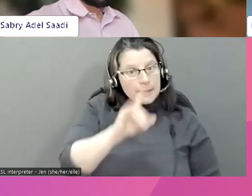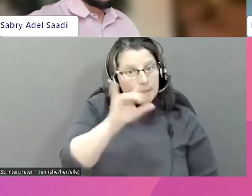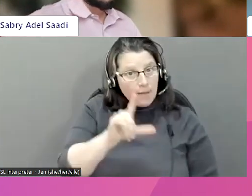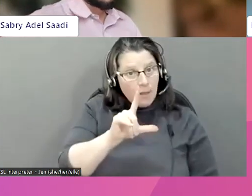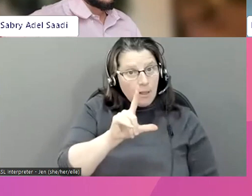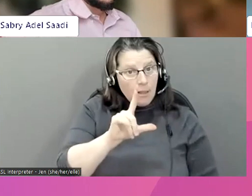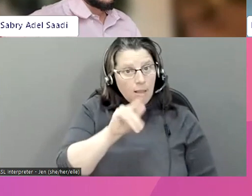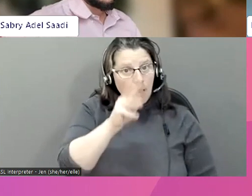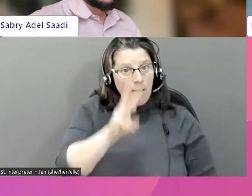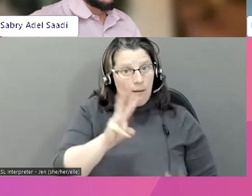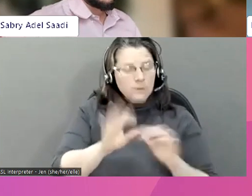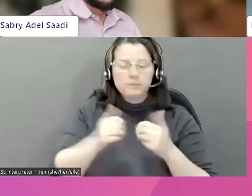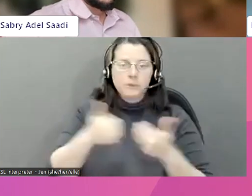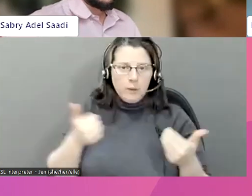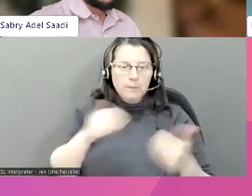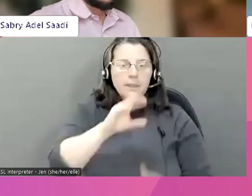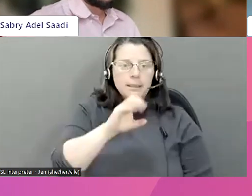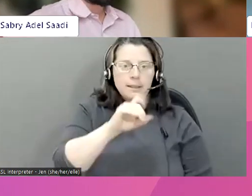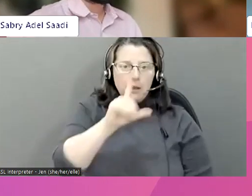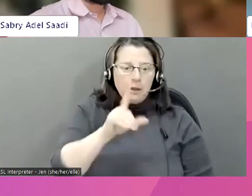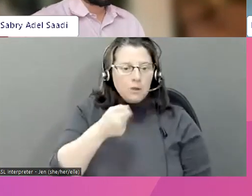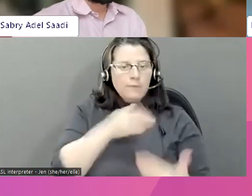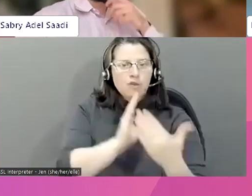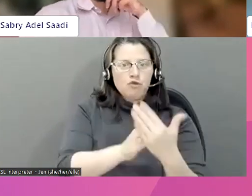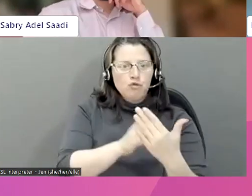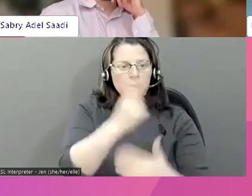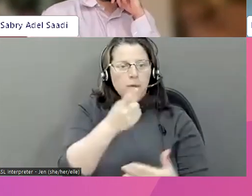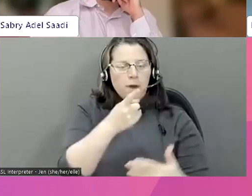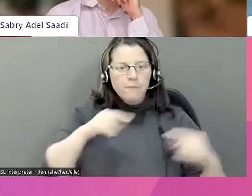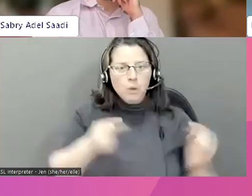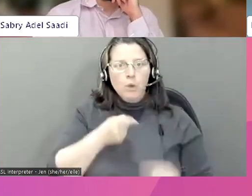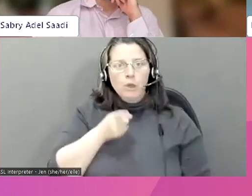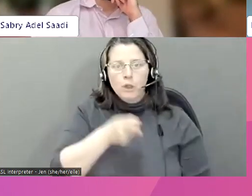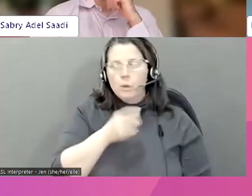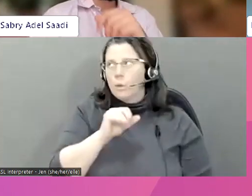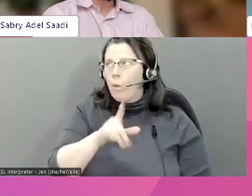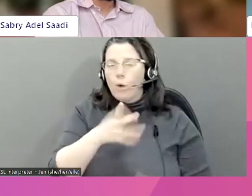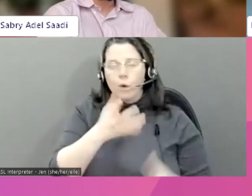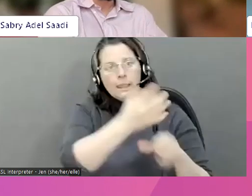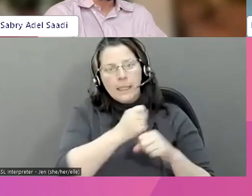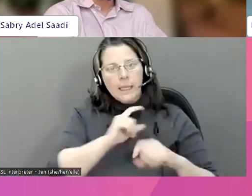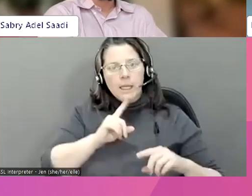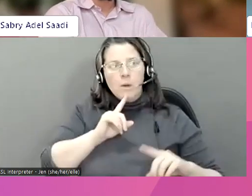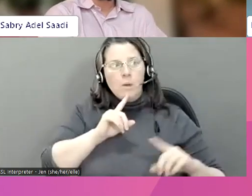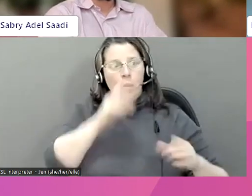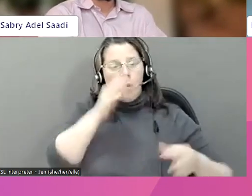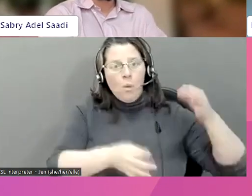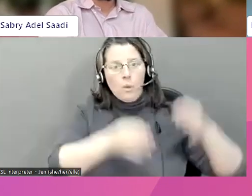de droit civil, si vous voulez poursuivre quelqu'un en justice, si vous voulez